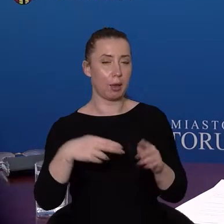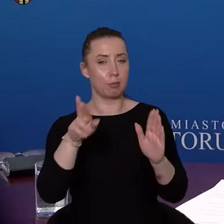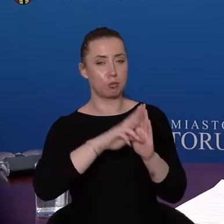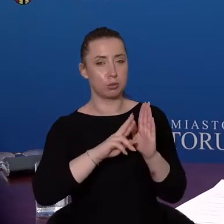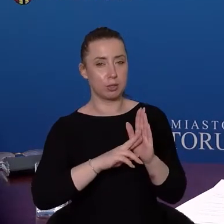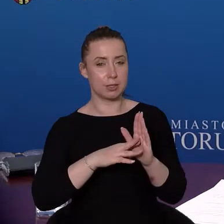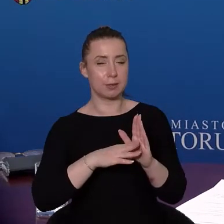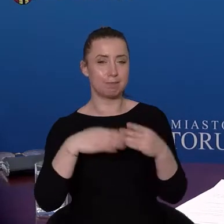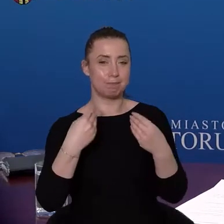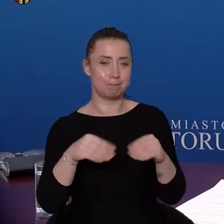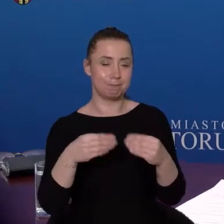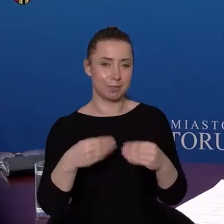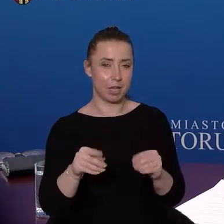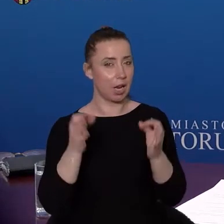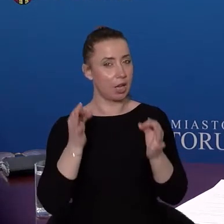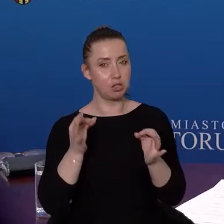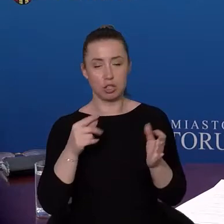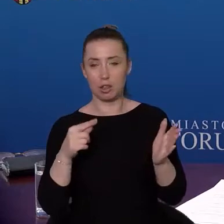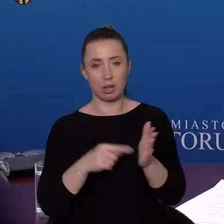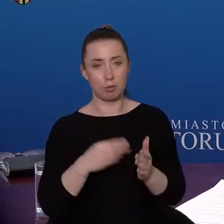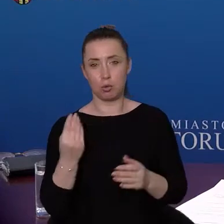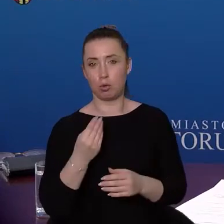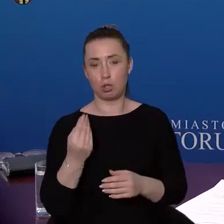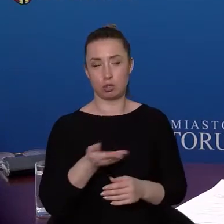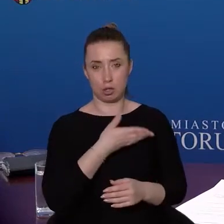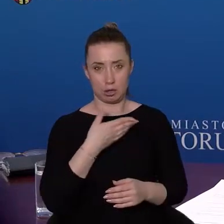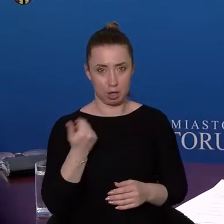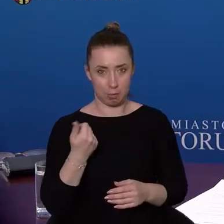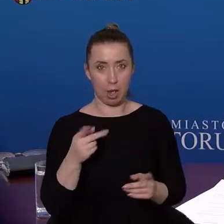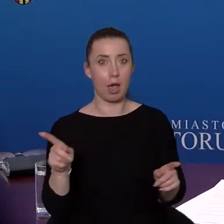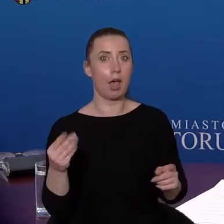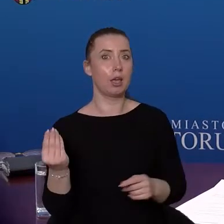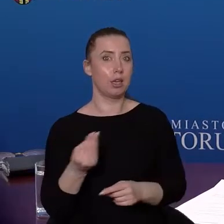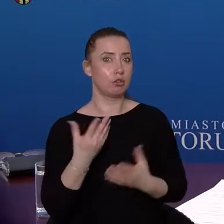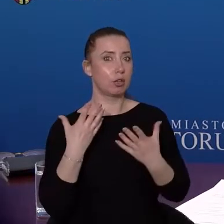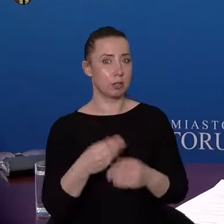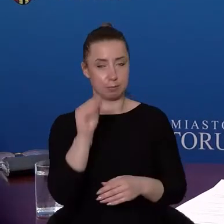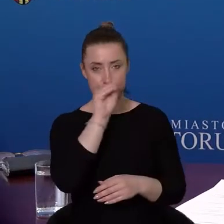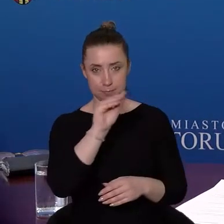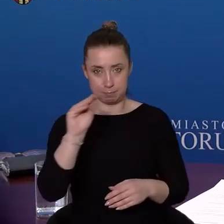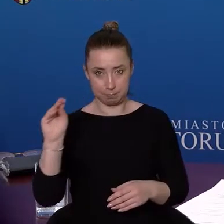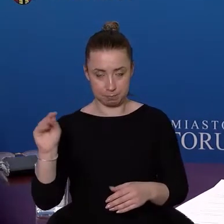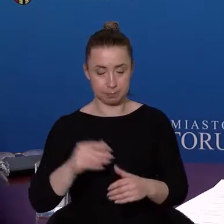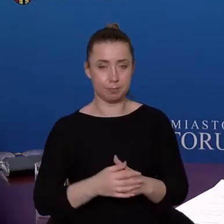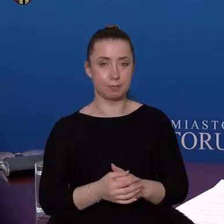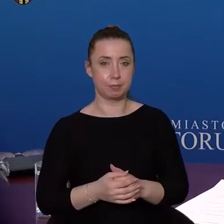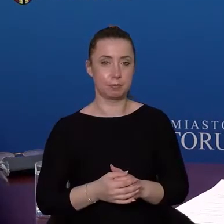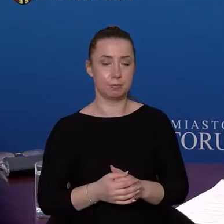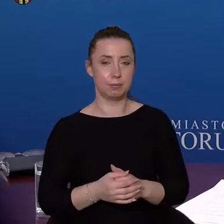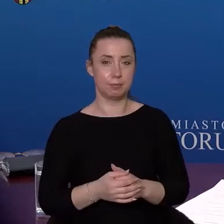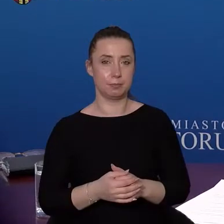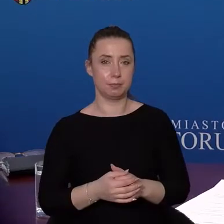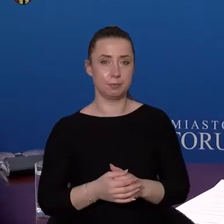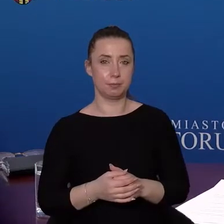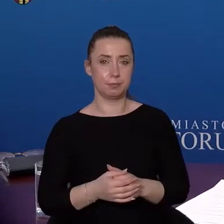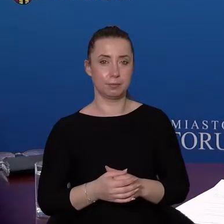dzisiaj nie może być podany. I jeszcze też dla przypomnienia tego ciągu zdarzeniowego, który ma